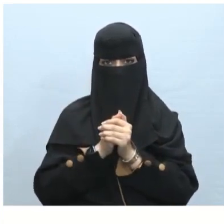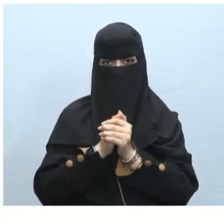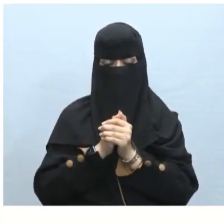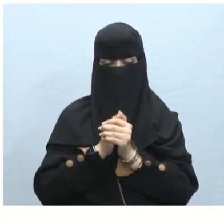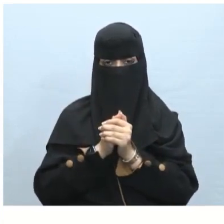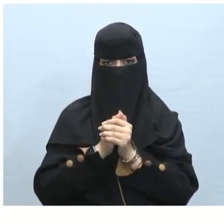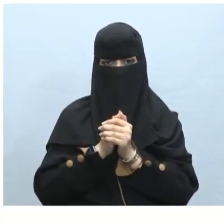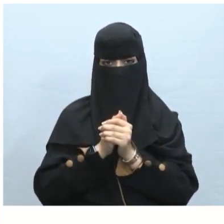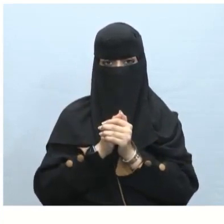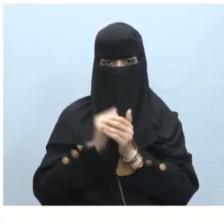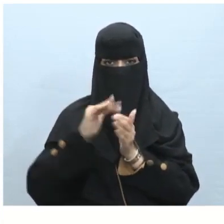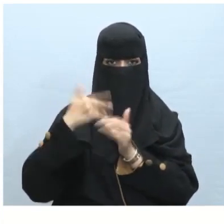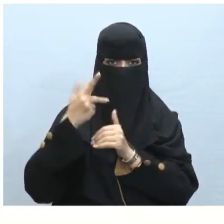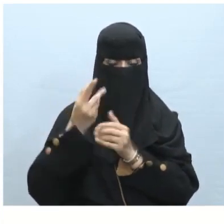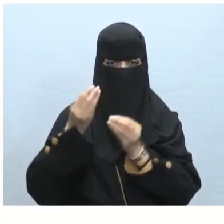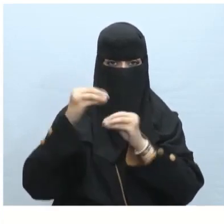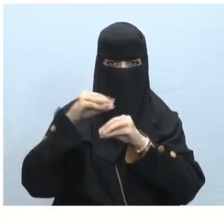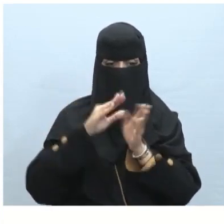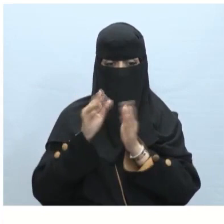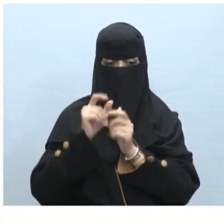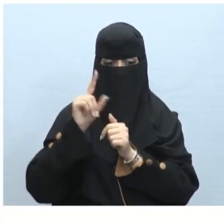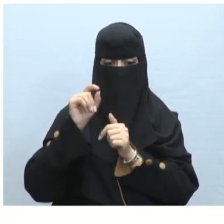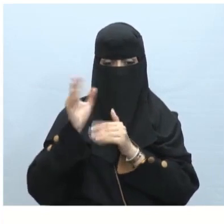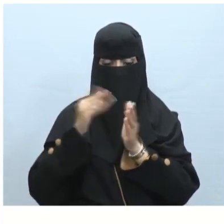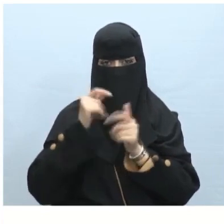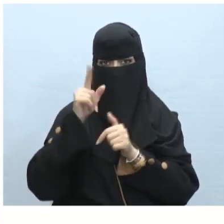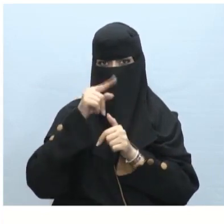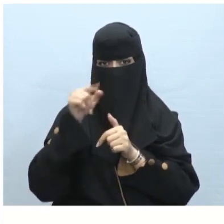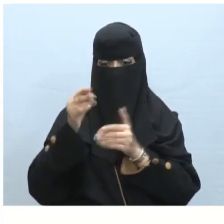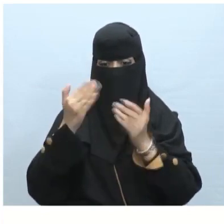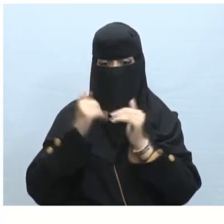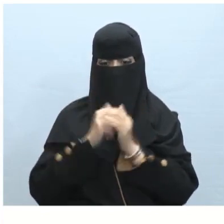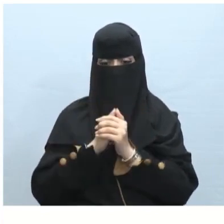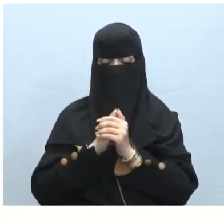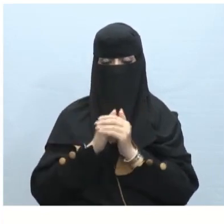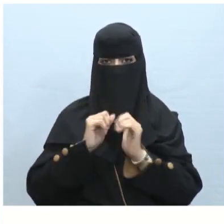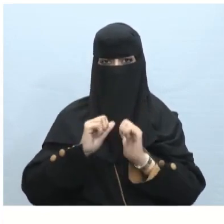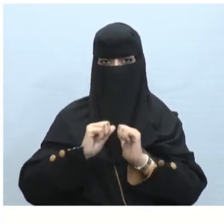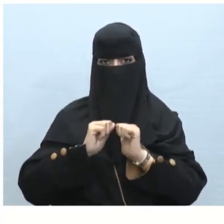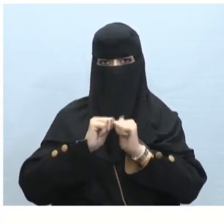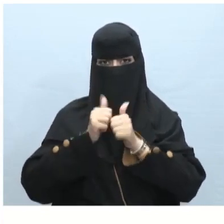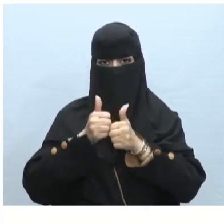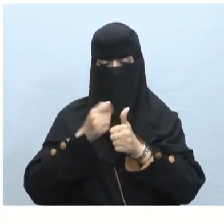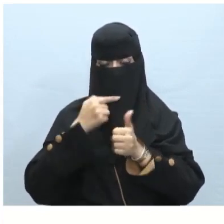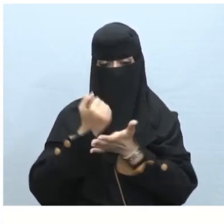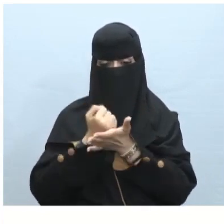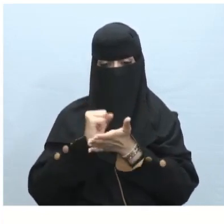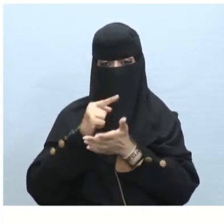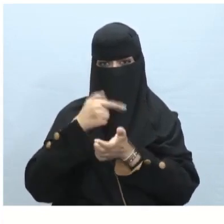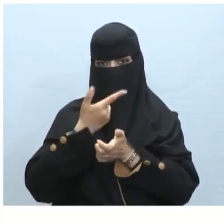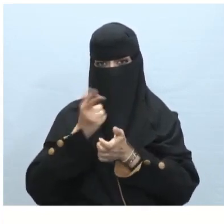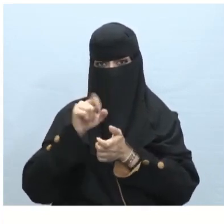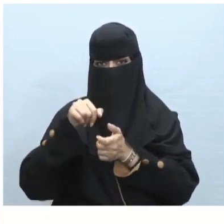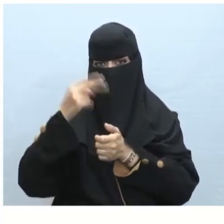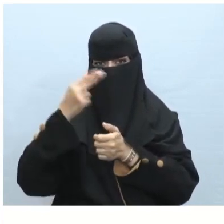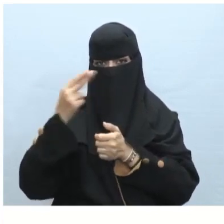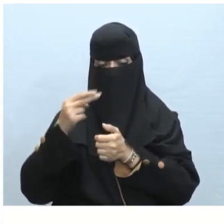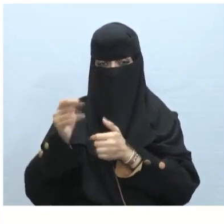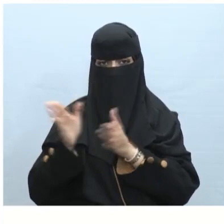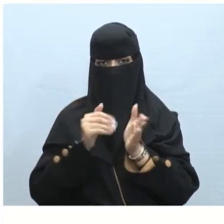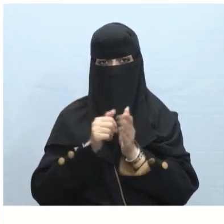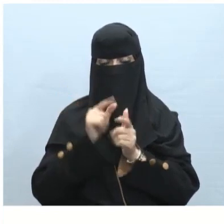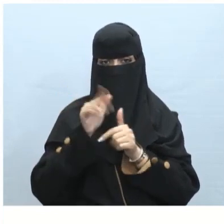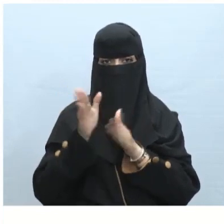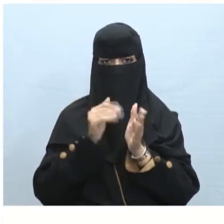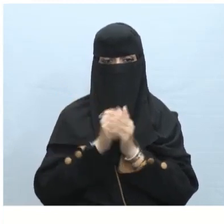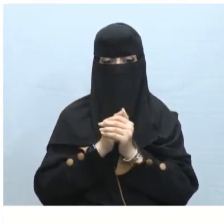أيضا بعد إدراجه أحسنت، الإجابة خاطئة، بل يمكنك تغيير ترتيب تستطيع حذف شكل